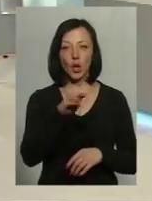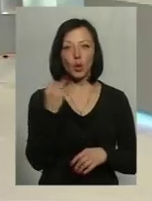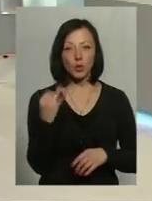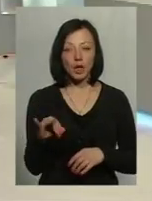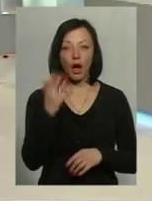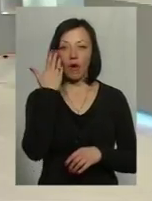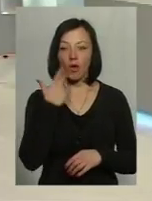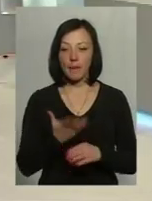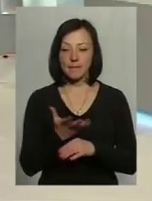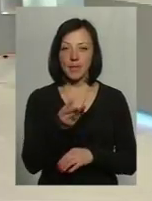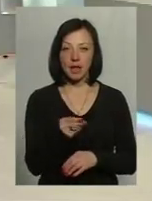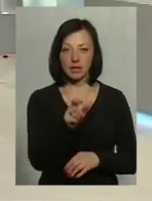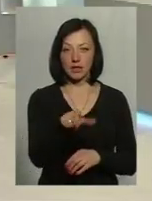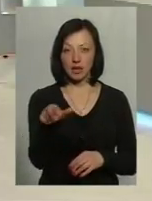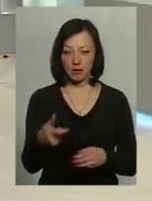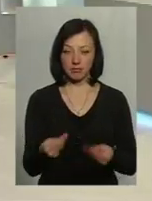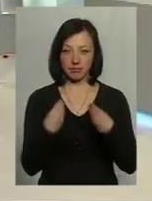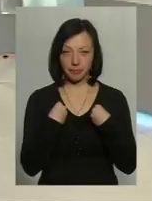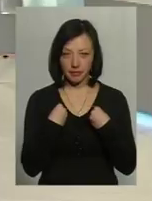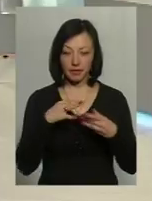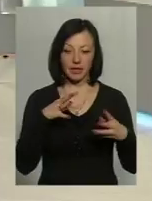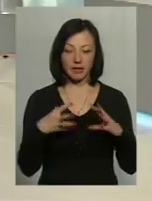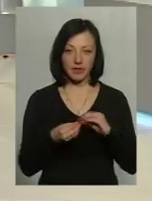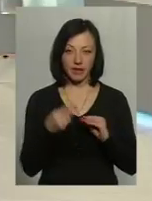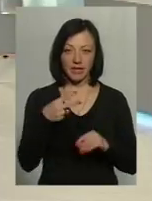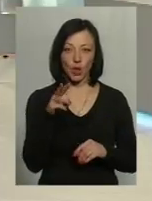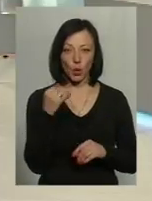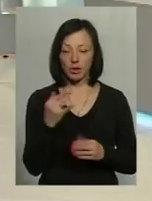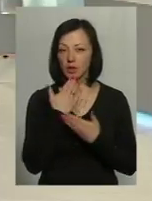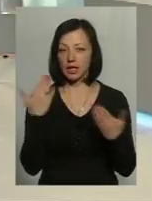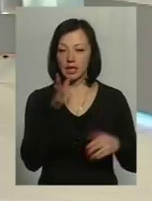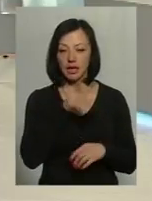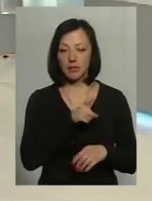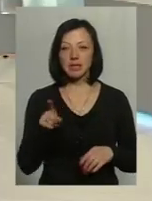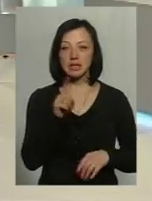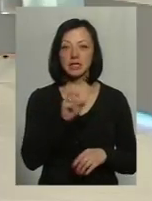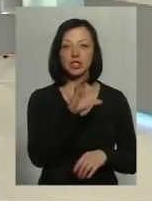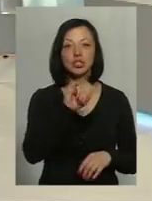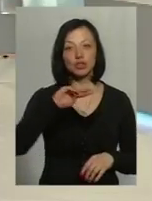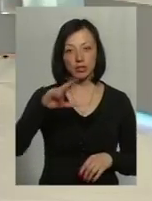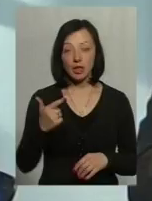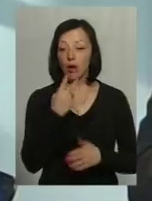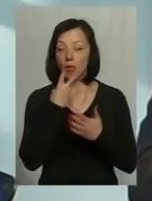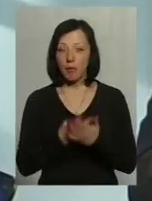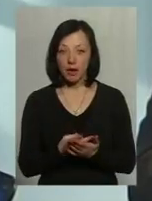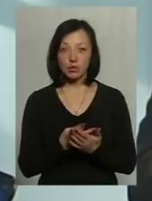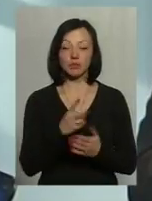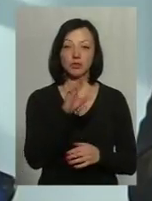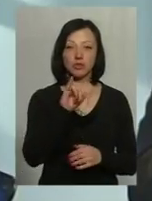коли платники подадуть звітність нам, 20 лютого останній термін, за січень місяць. І ми вже тоді побачимо,